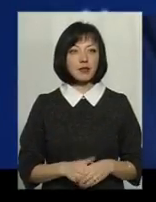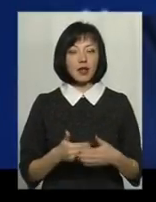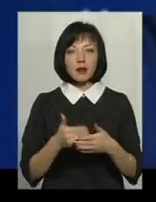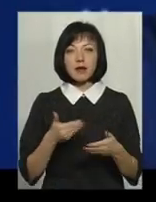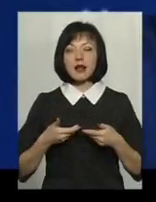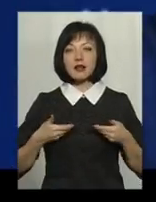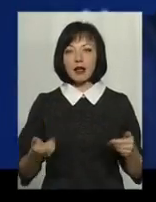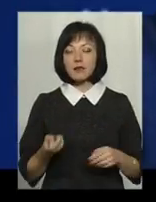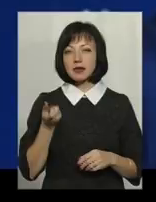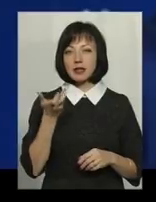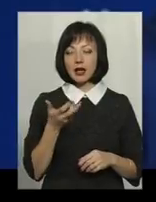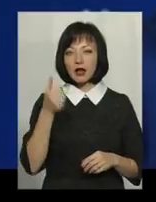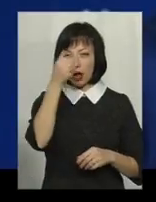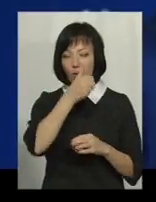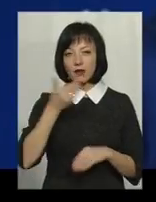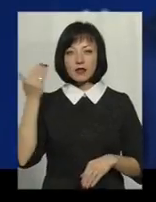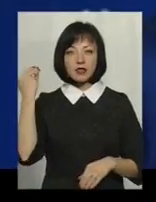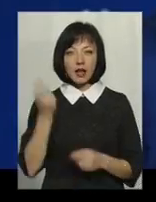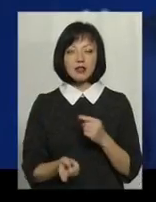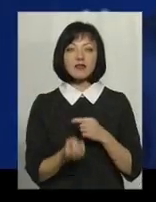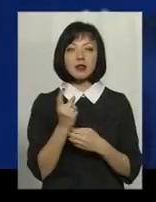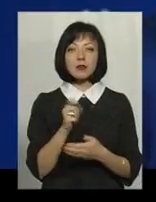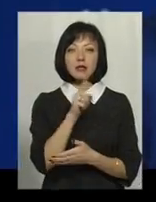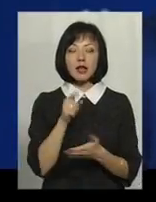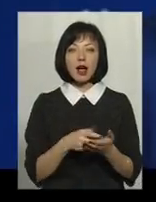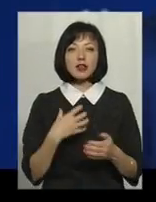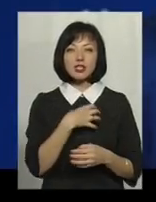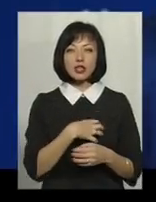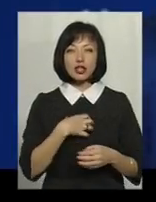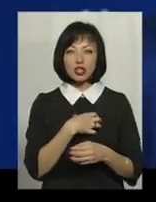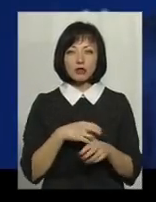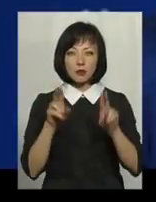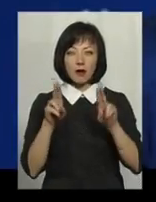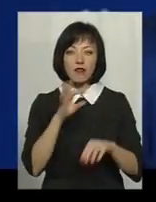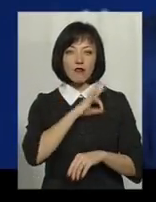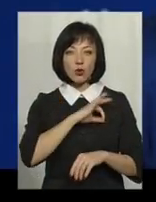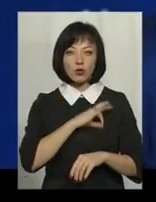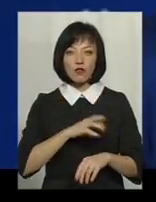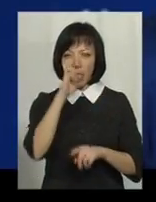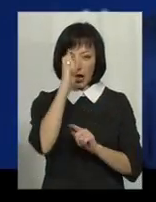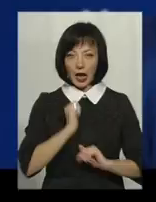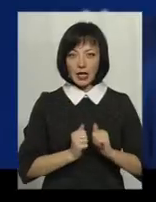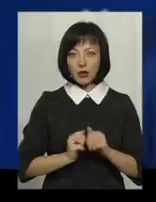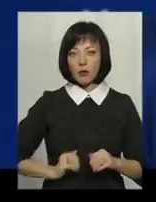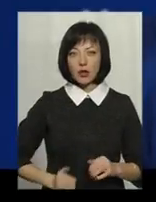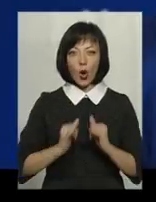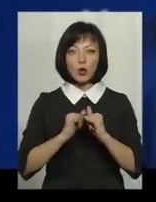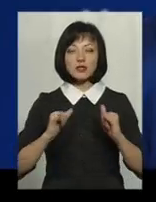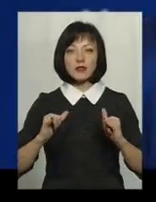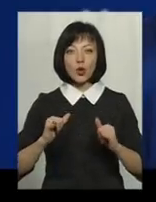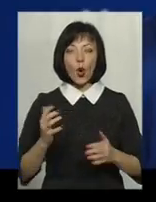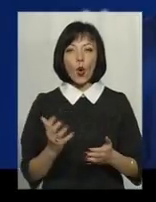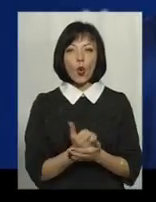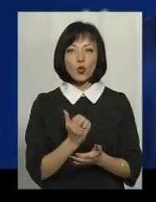назад встав виклик, які стратегічні концепти використовують країни і компанії розвинутого і